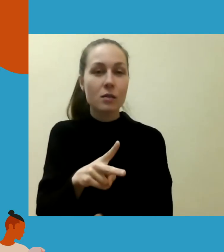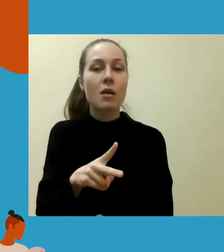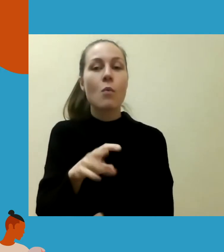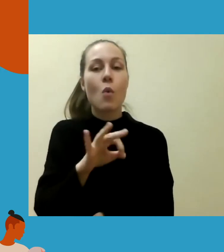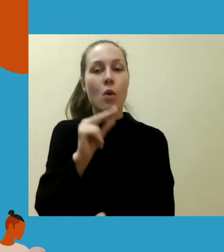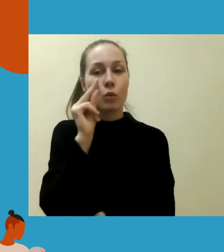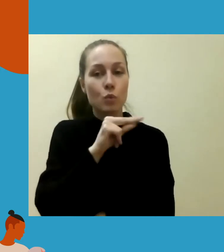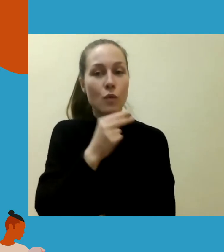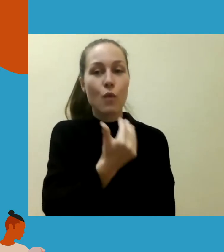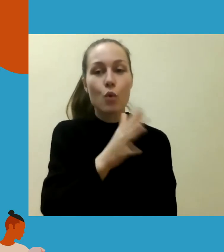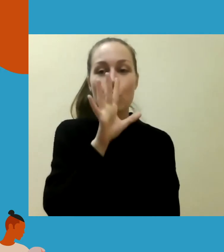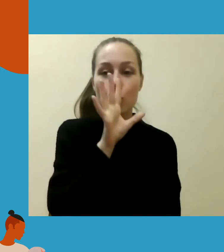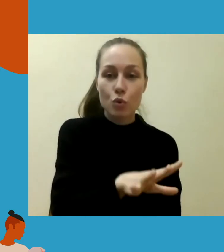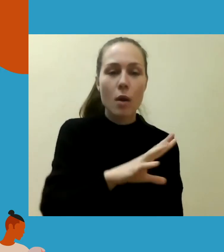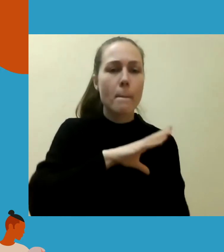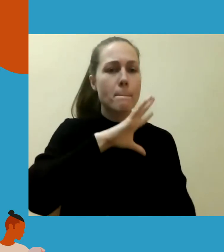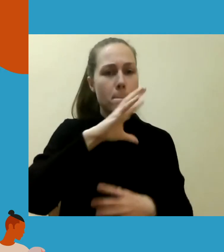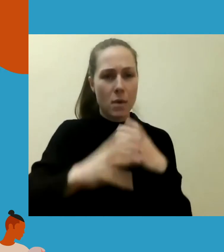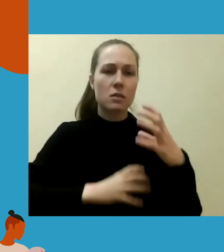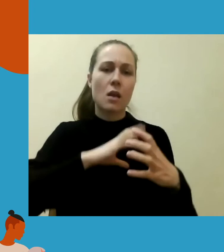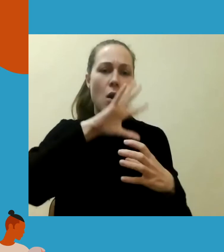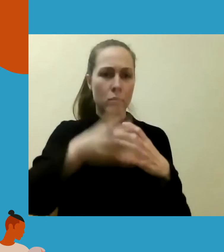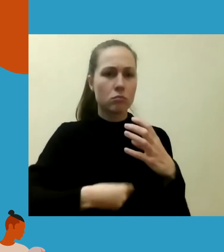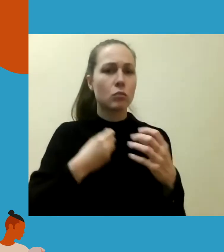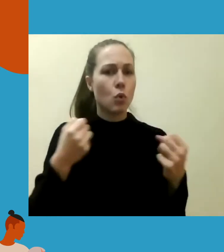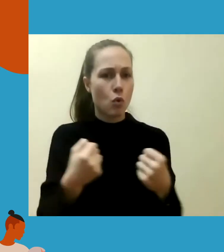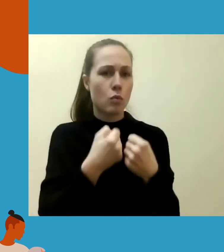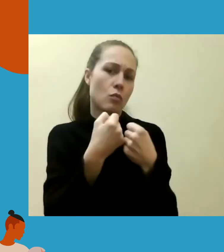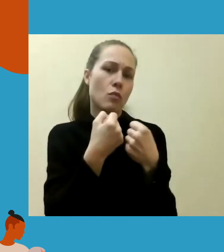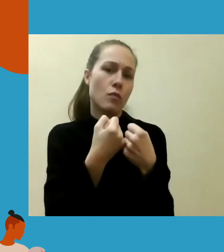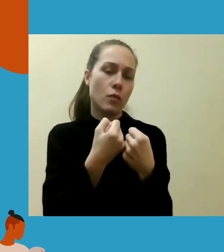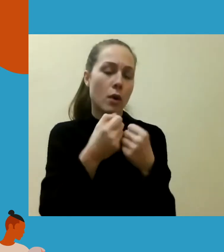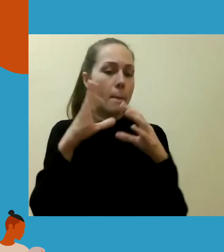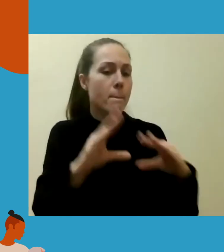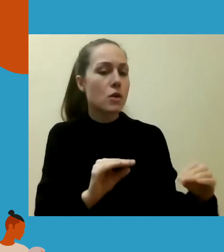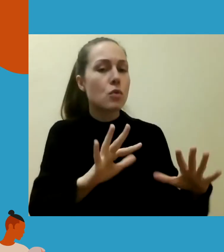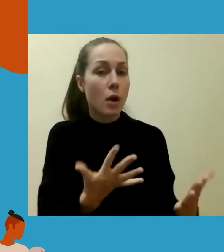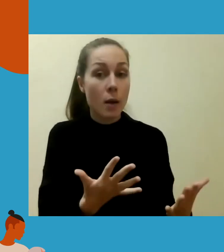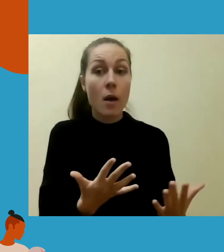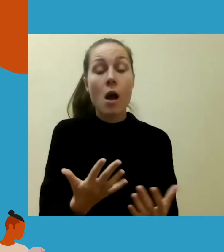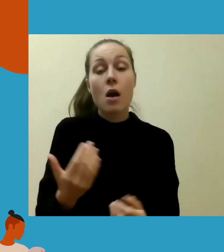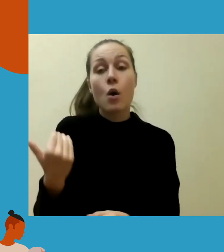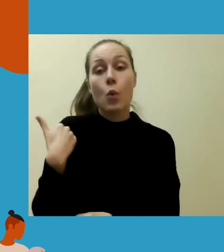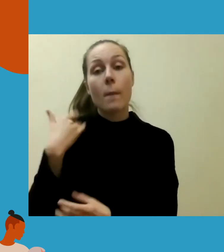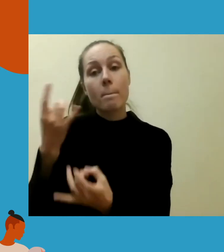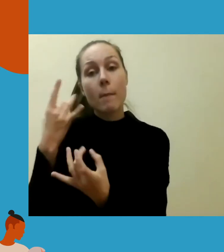nusikaltimais yra kovojama visame pasaulyje. Aš norėčiau jūsų teirautis, kaip šiame kontekste atrodo Lietuva.